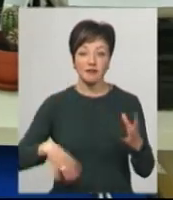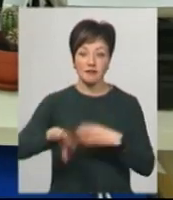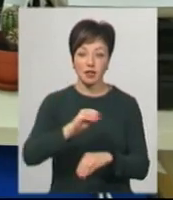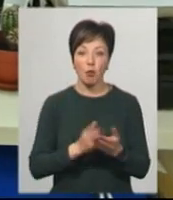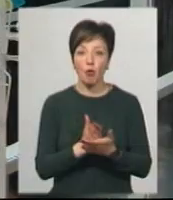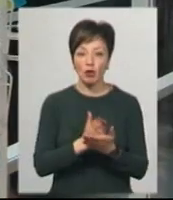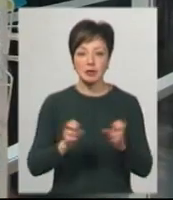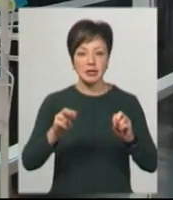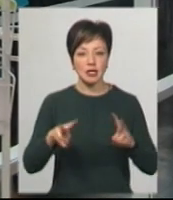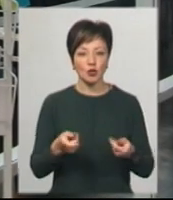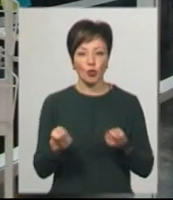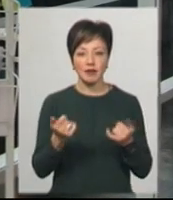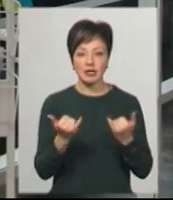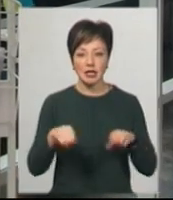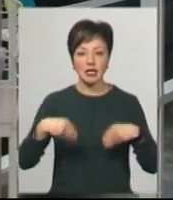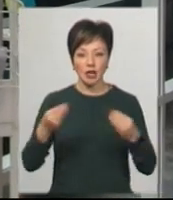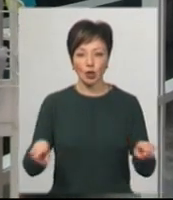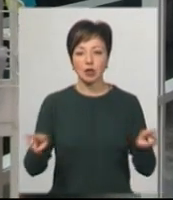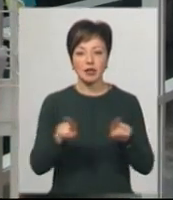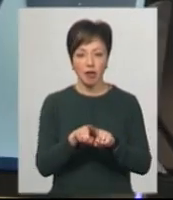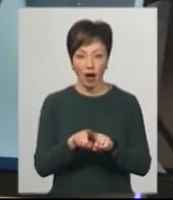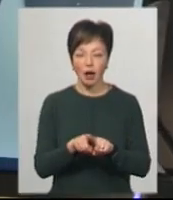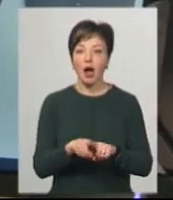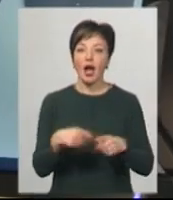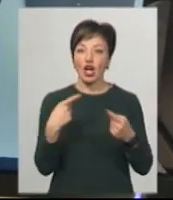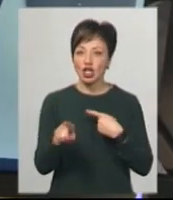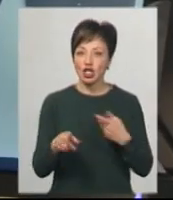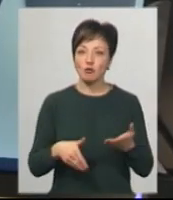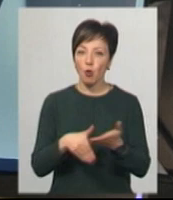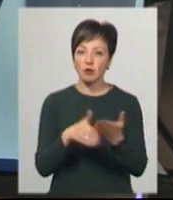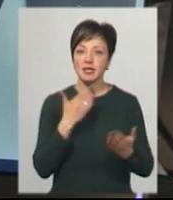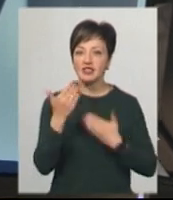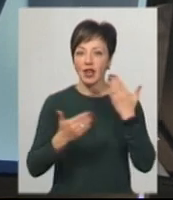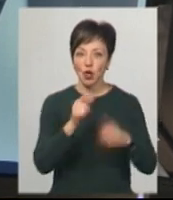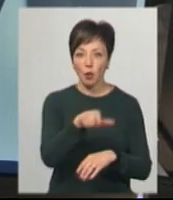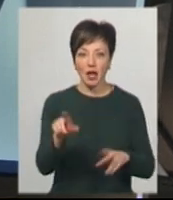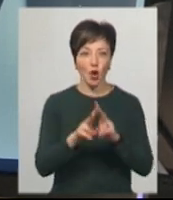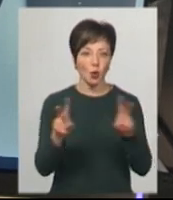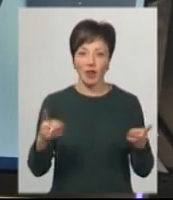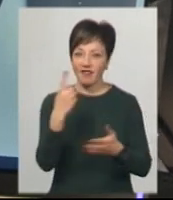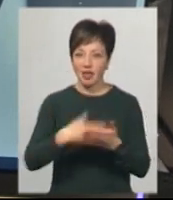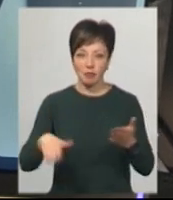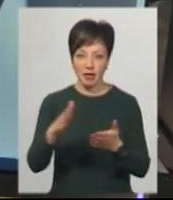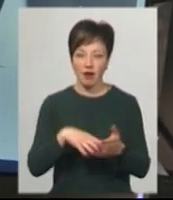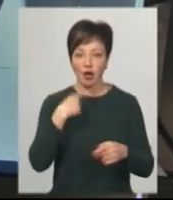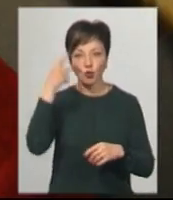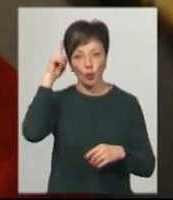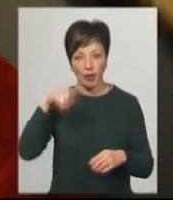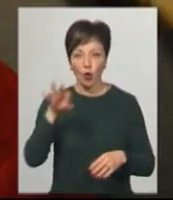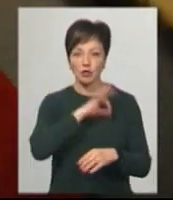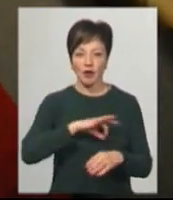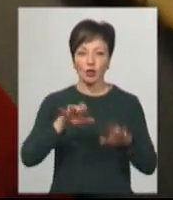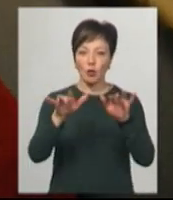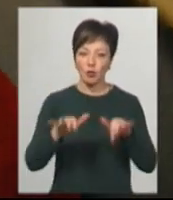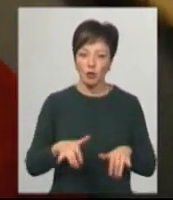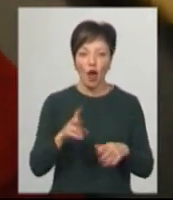послуг спеціалісти управління зараз надають саме так. З її слів, альтернативні способи звернення громадян ніхто не відміняв. Хмельничанка Інна каже, вміє користуватися комп